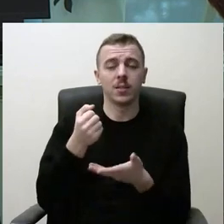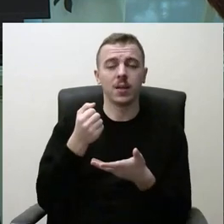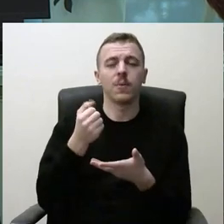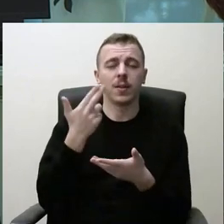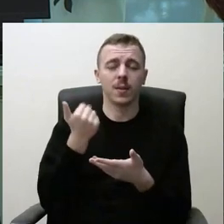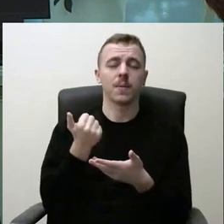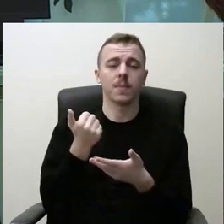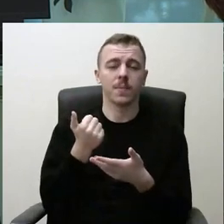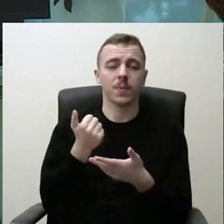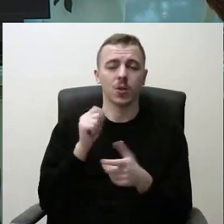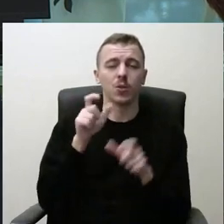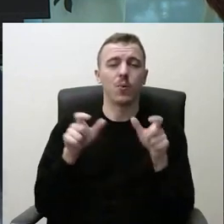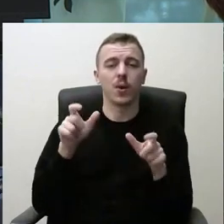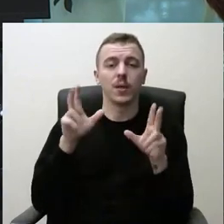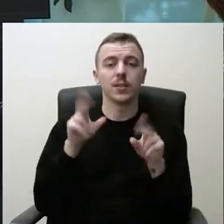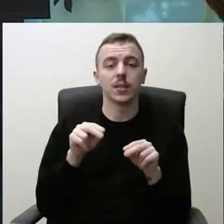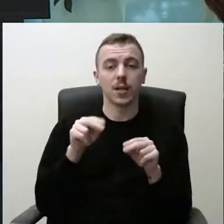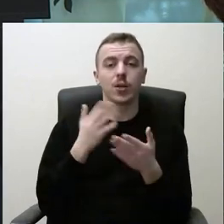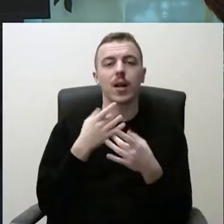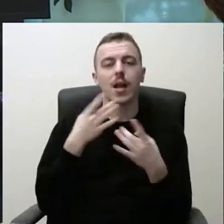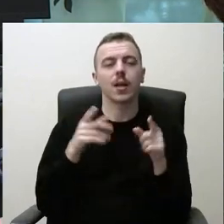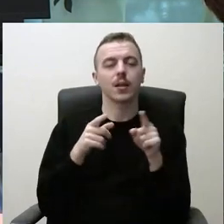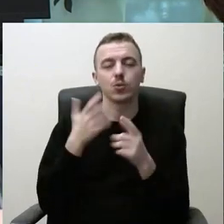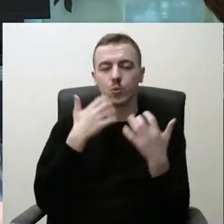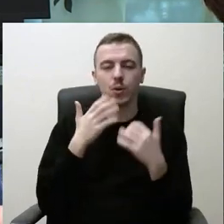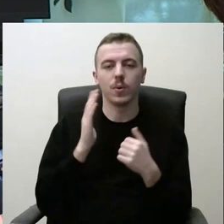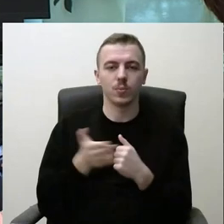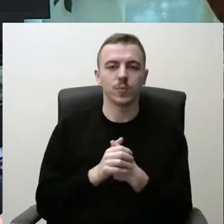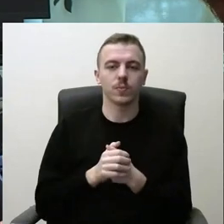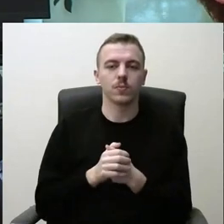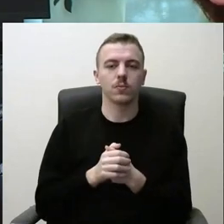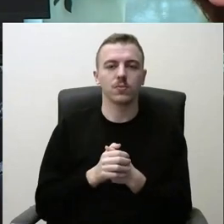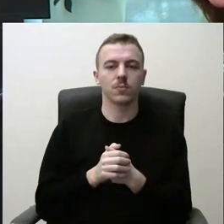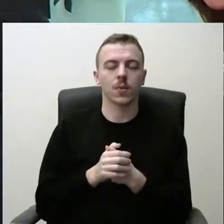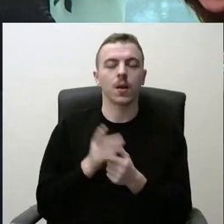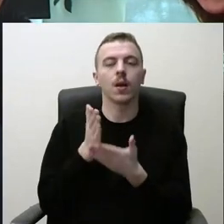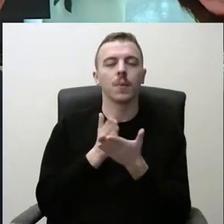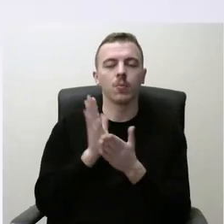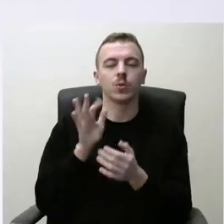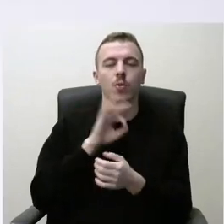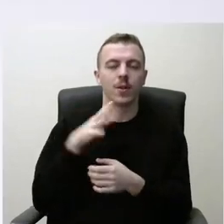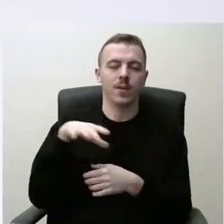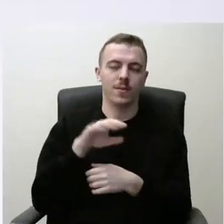tai manau, kad tikrai žmonės taiskai, kuriais renginės tikrai yra susitomėję. Ir ta patirtis bus naudinga visie.